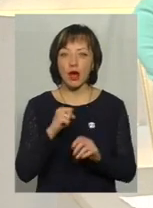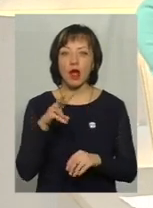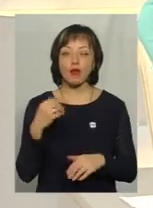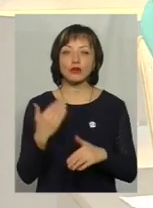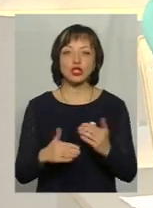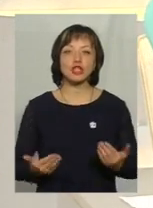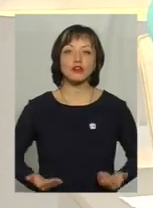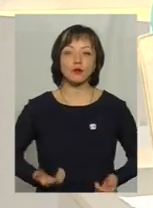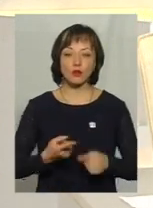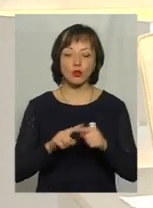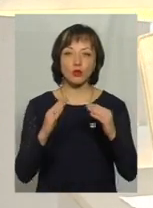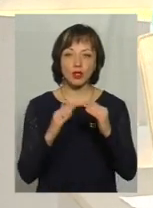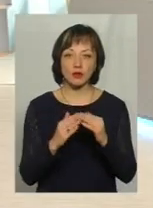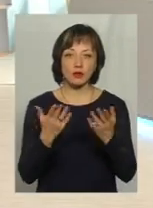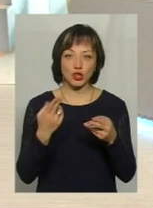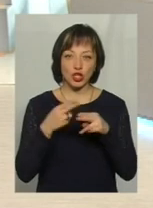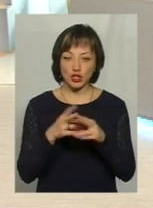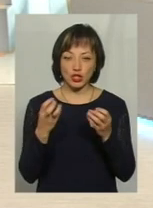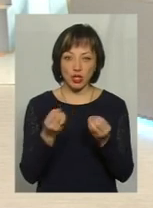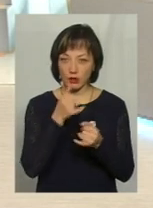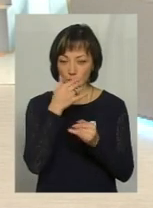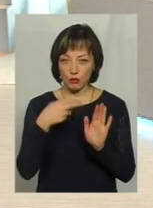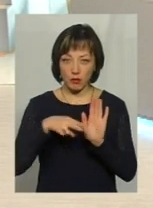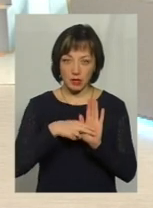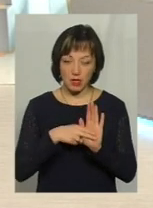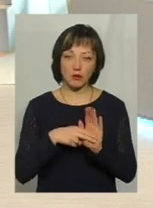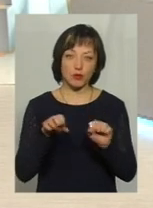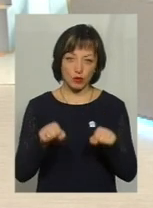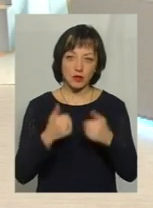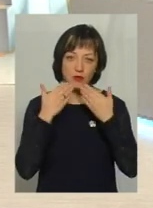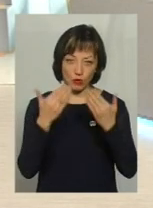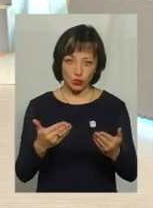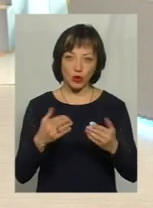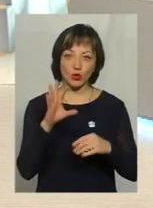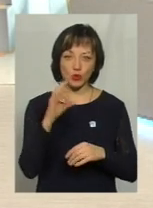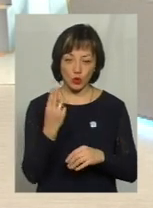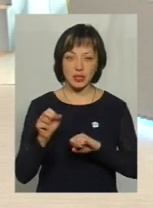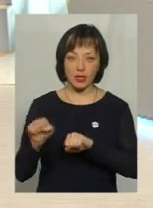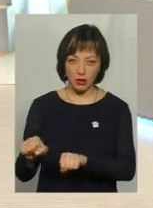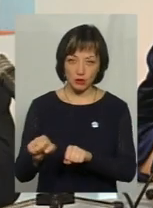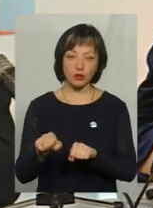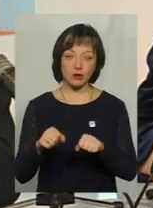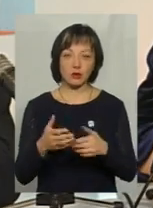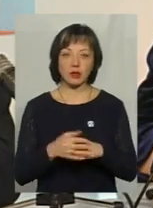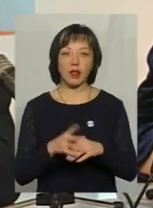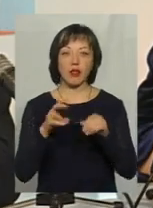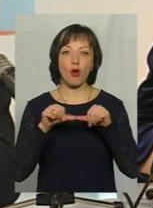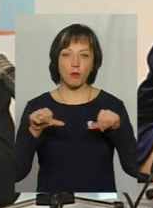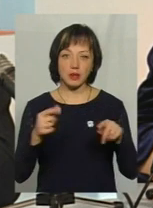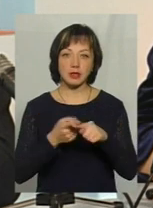живуть в тому будинку, тому що вони технічно ще не можуть прописатися, вони можуть звернутися до органів соціального засобу.